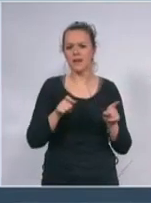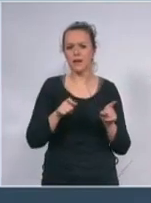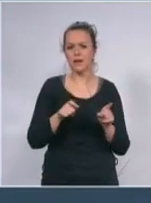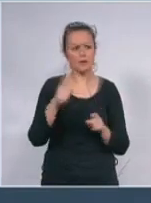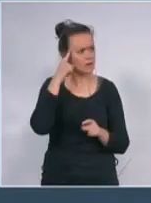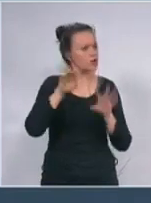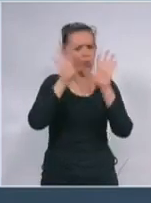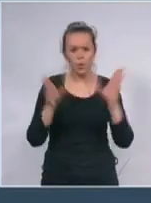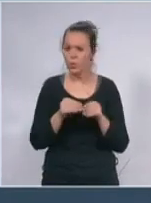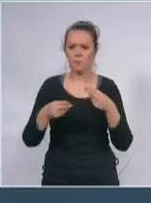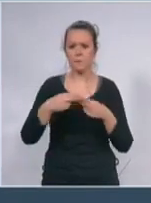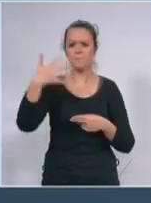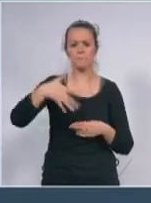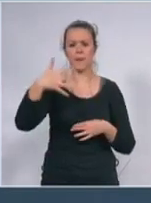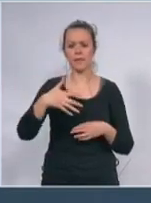pet hiljada mrtvih.